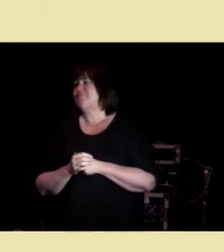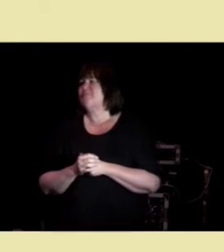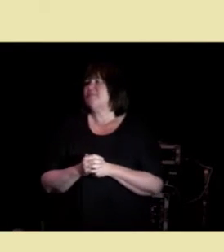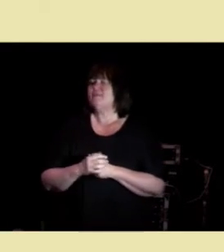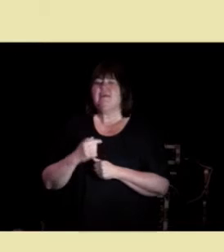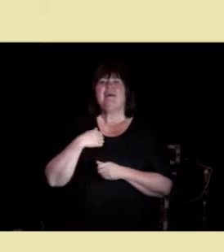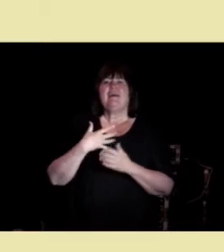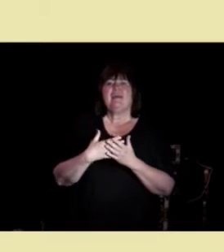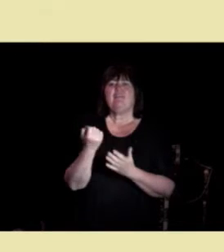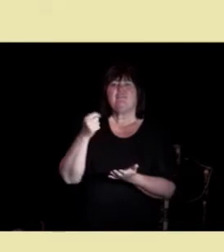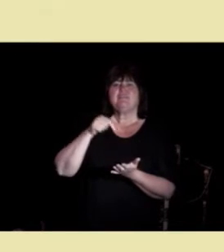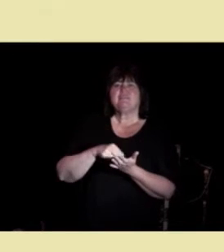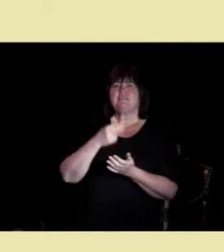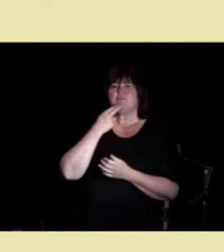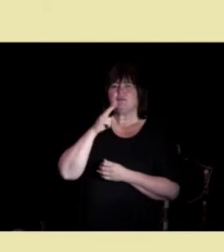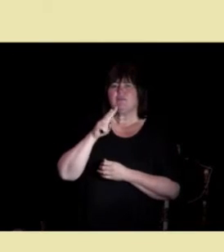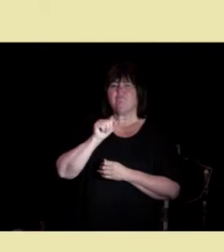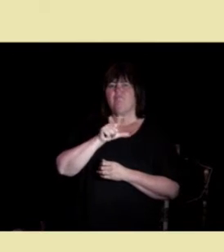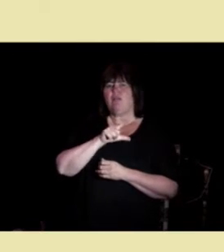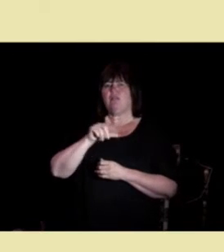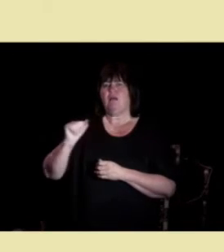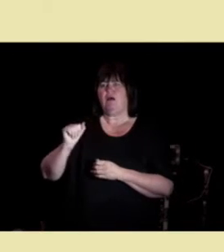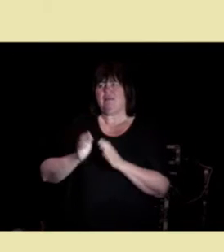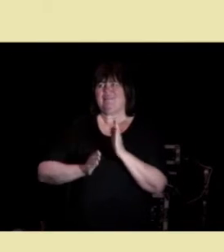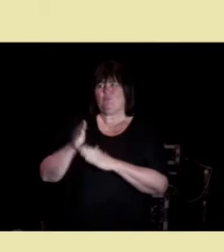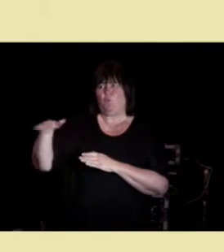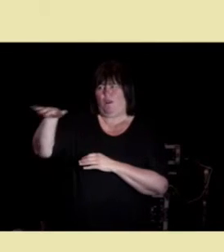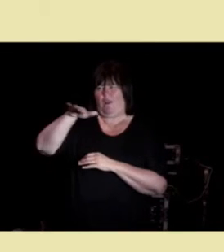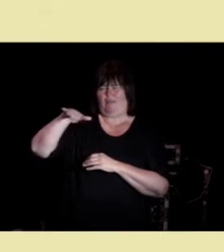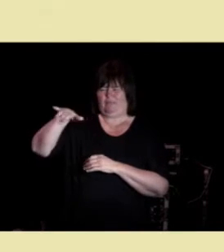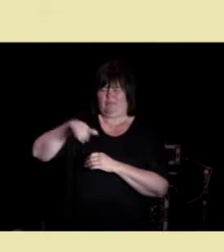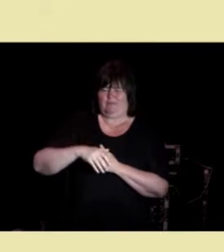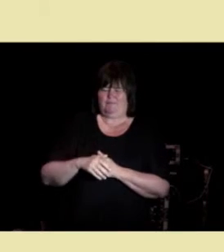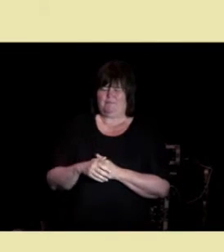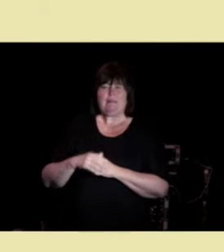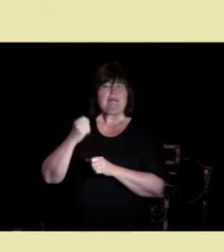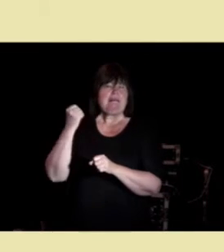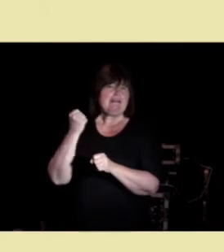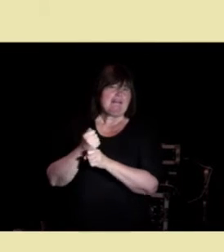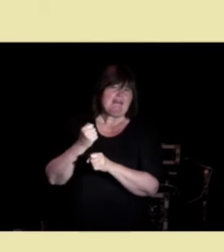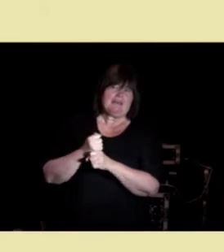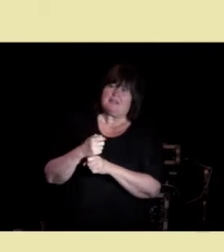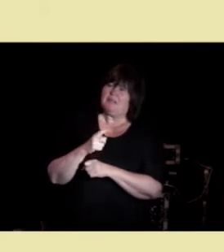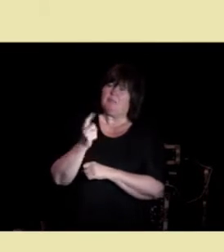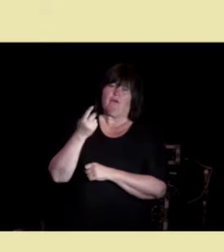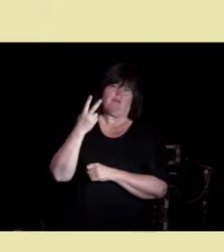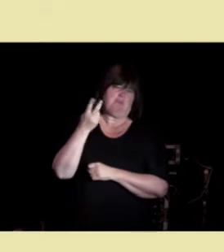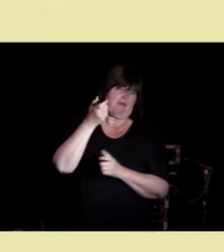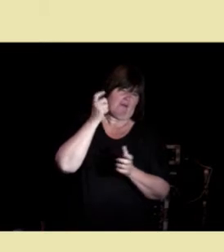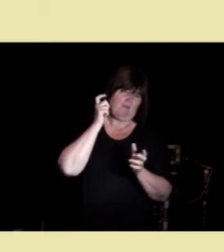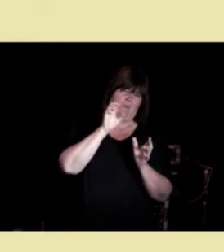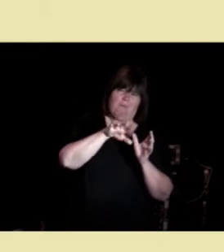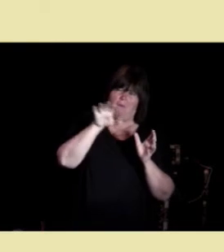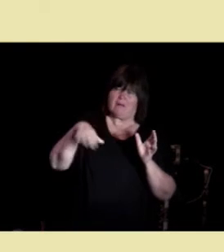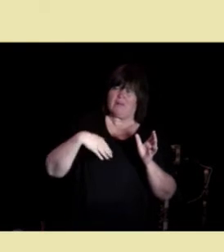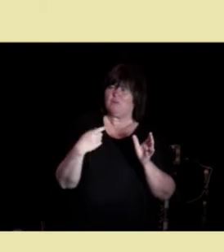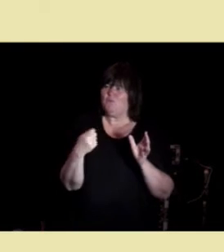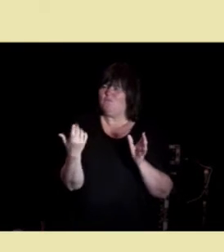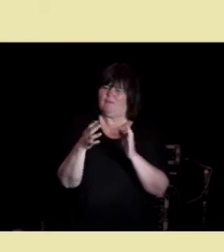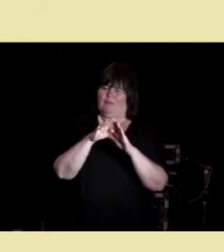Jeg er fra et sted som heter Valla oppe i Nordland. Det består bare av et par gårdene og flere hus.